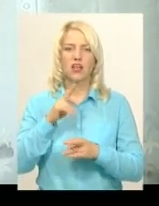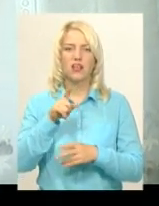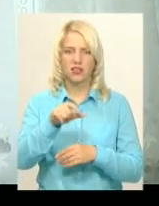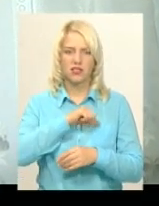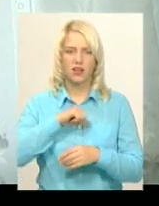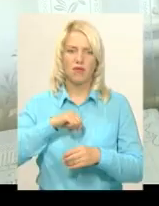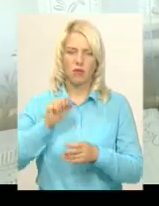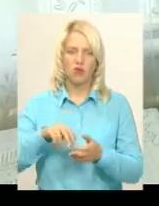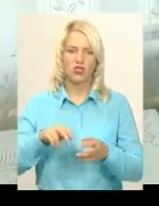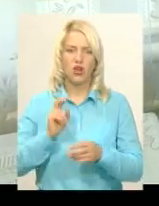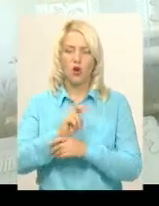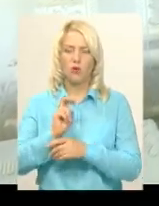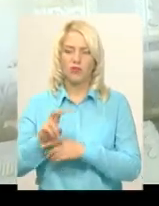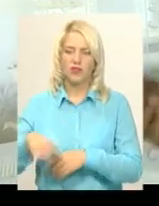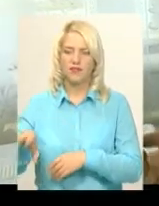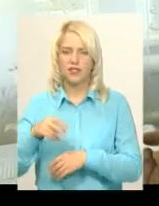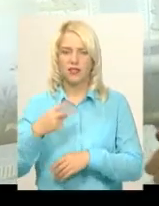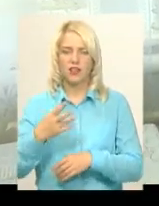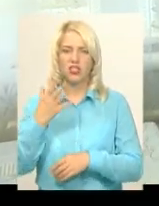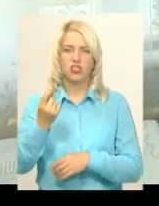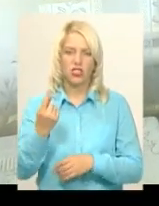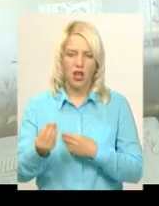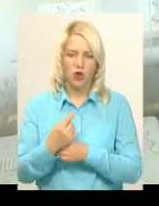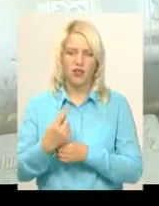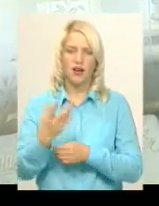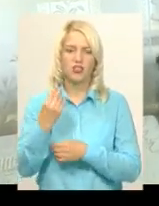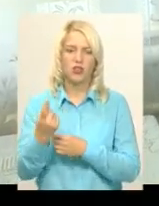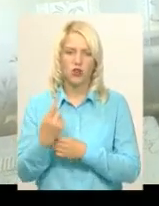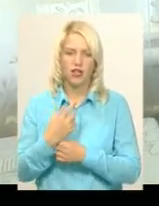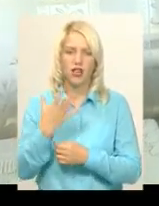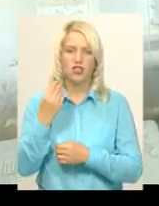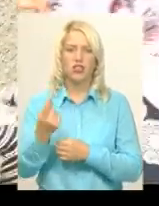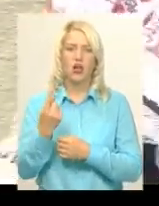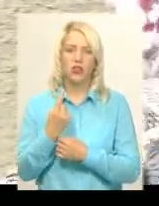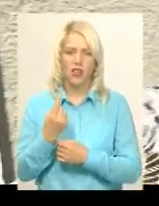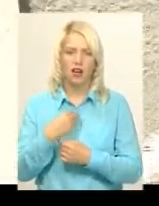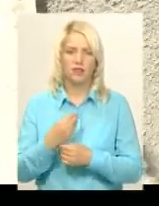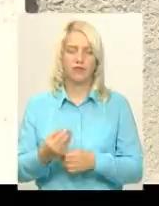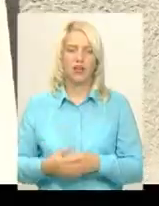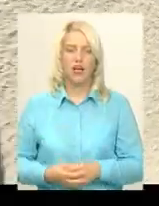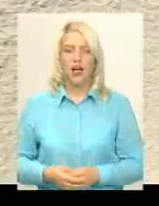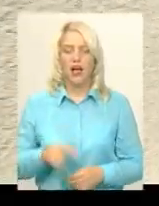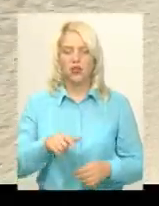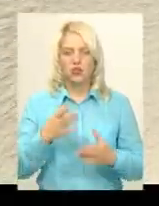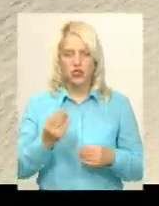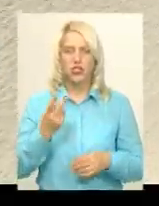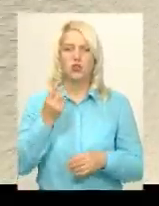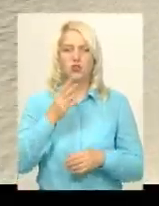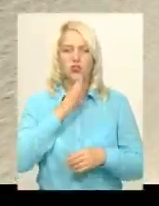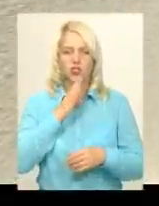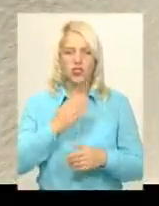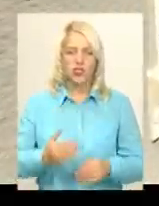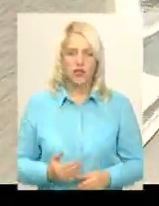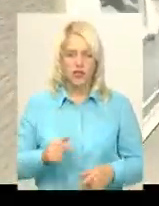їх побійти тих 20-ть. І ще є дна, і ще є дна, ну не можу. О, і ще є дна. А тут живе ще одна підопічна Ніна Іванівни,